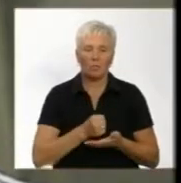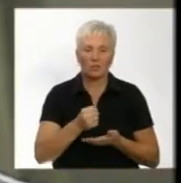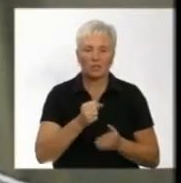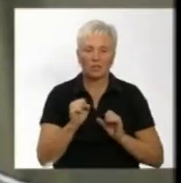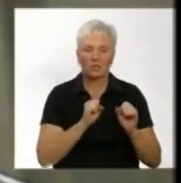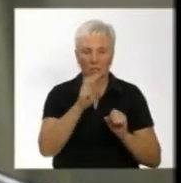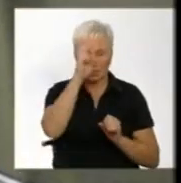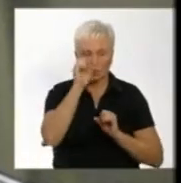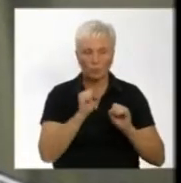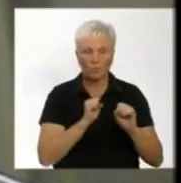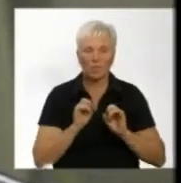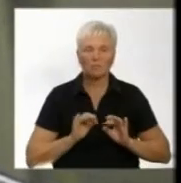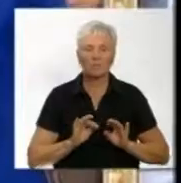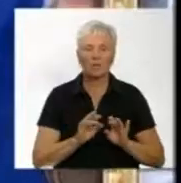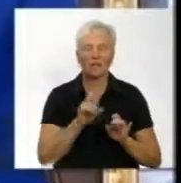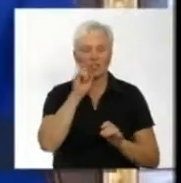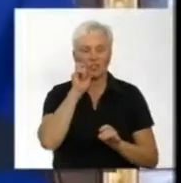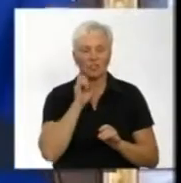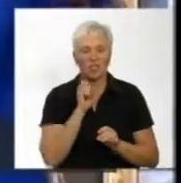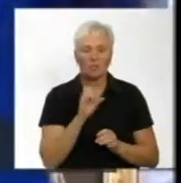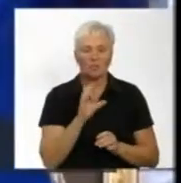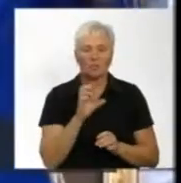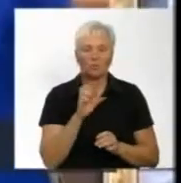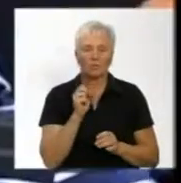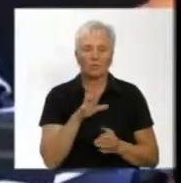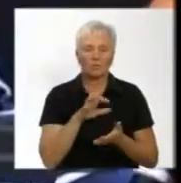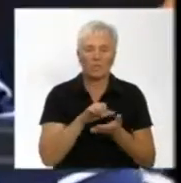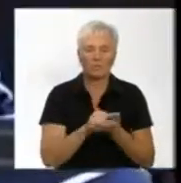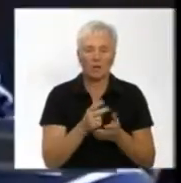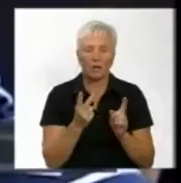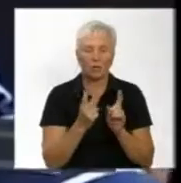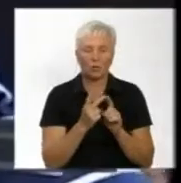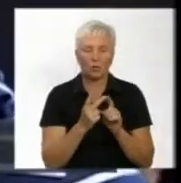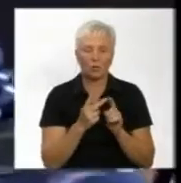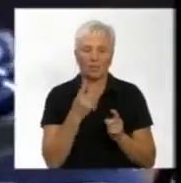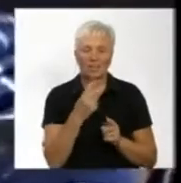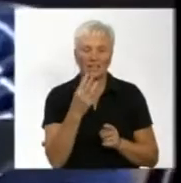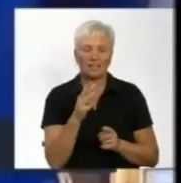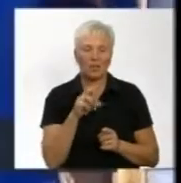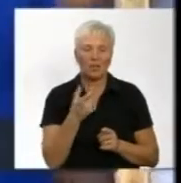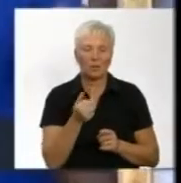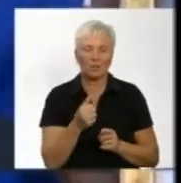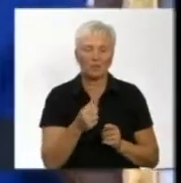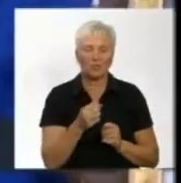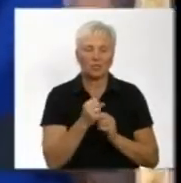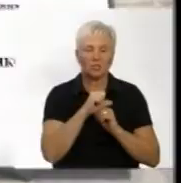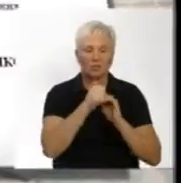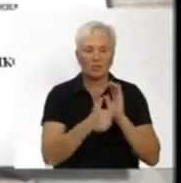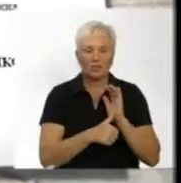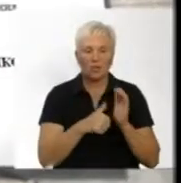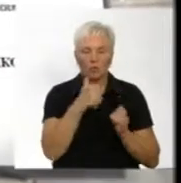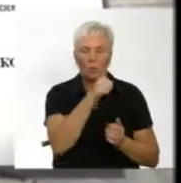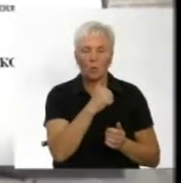державного управління справами вінничанин Сергій Борзов займає вдруге. 23 липня 2016-го